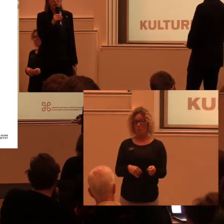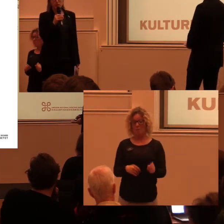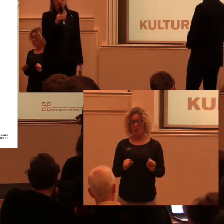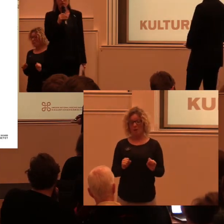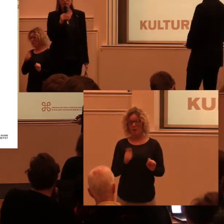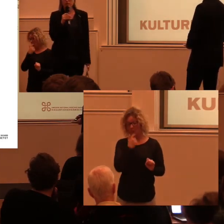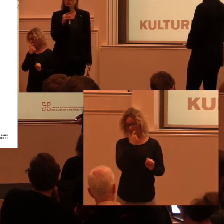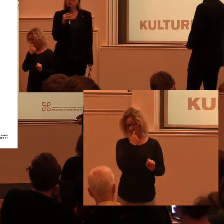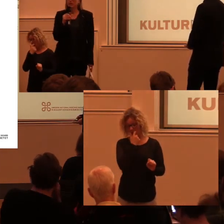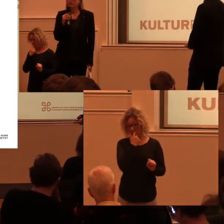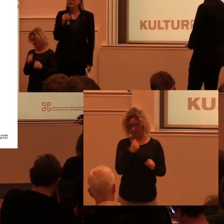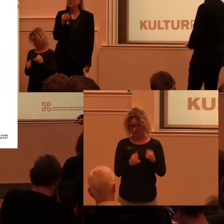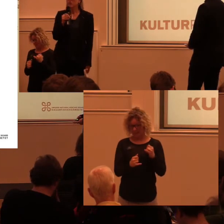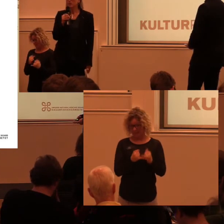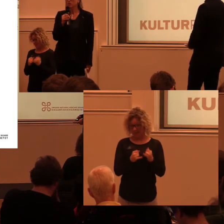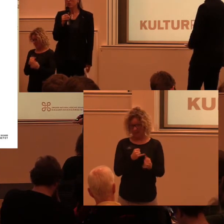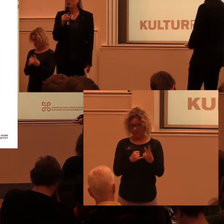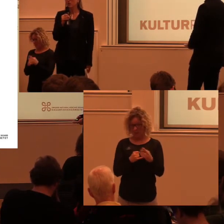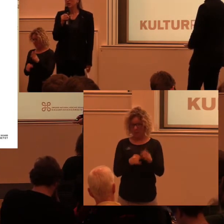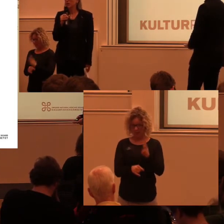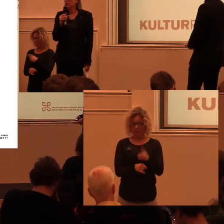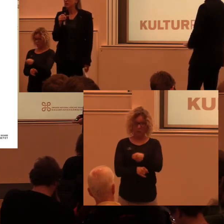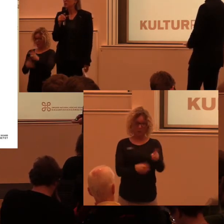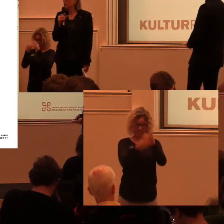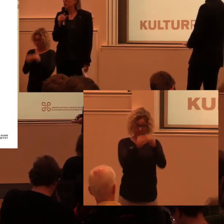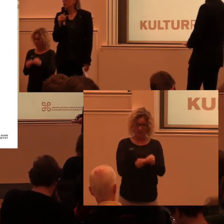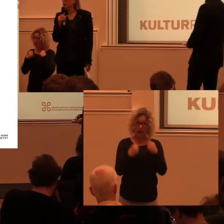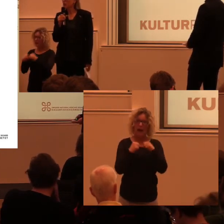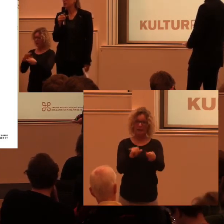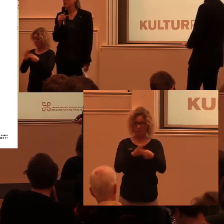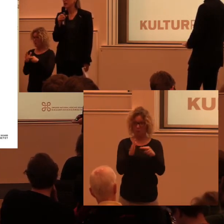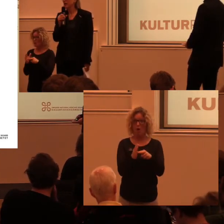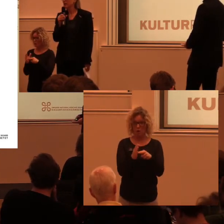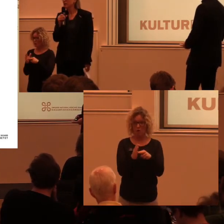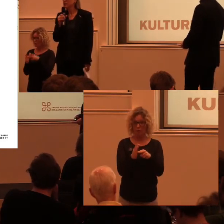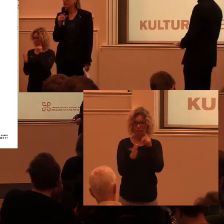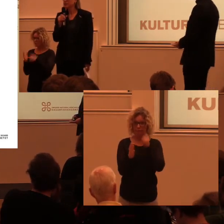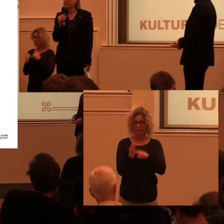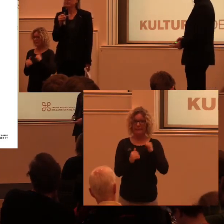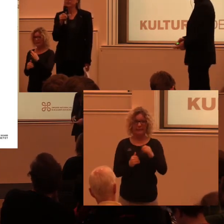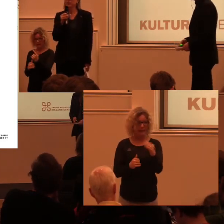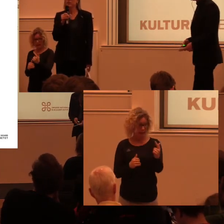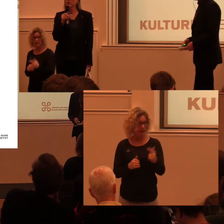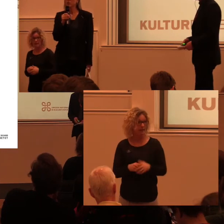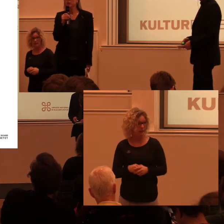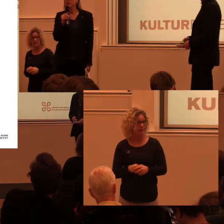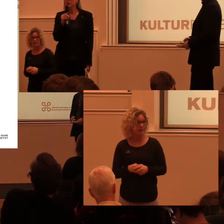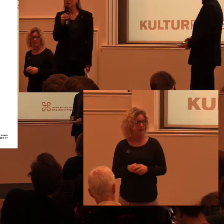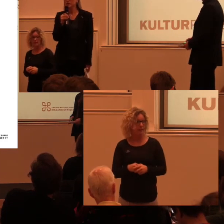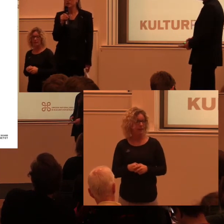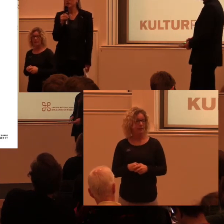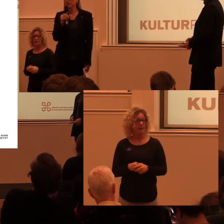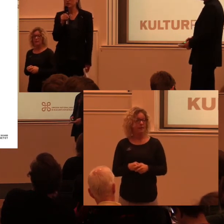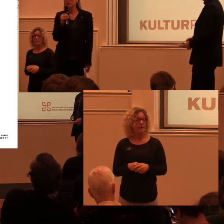då senast 2013 ta fram en handlingsplan för tillgänglighet. Och det var